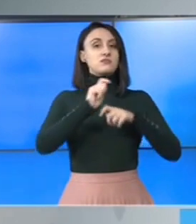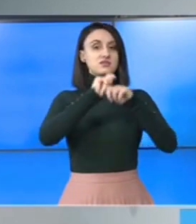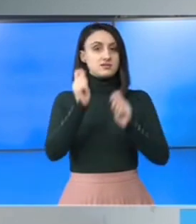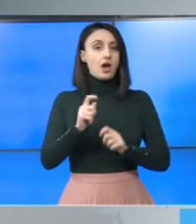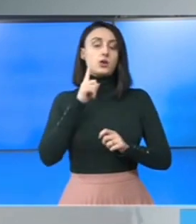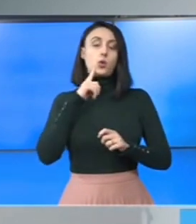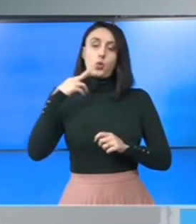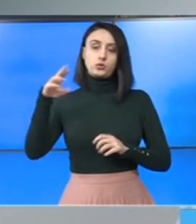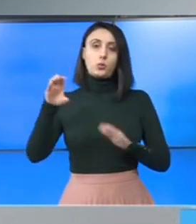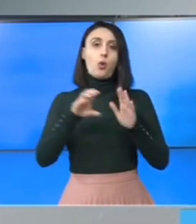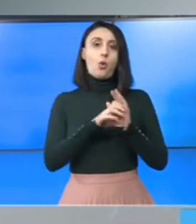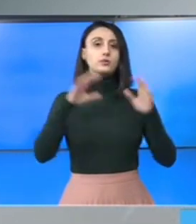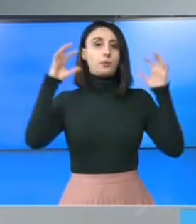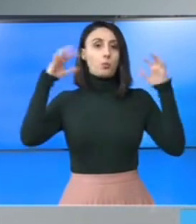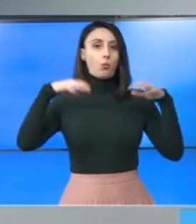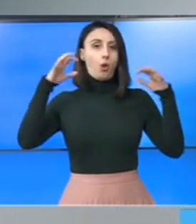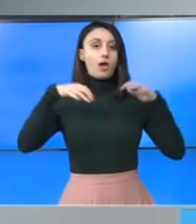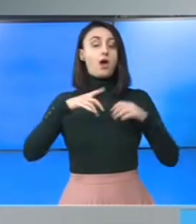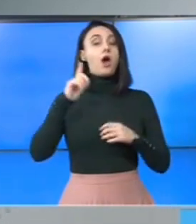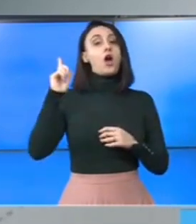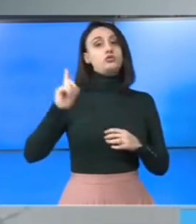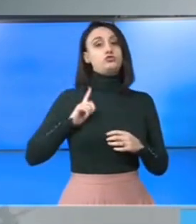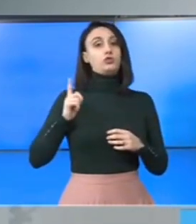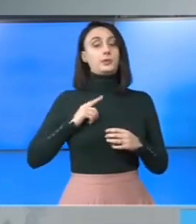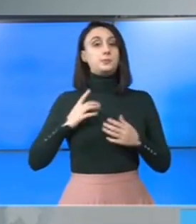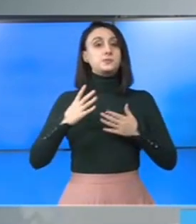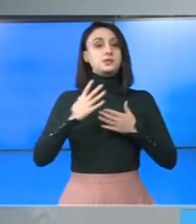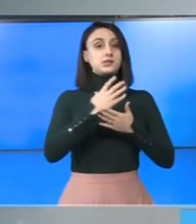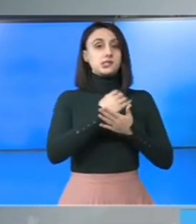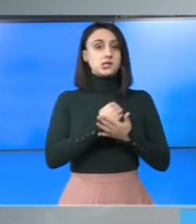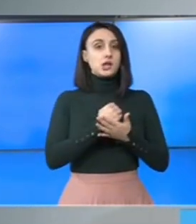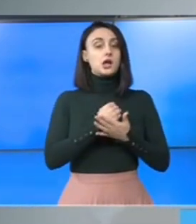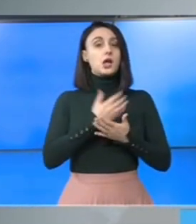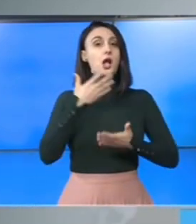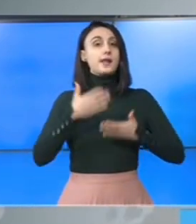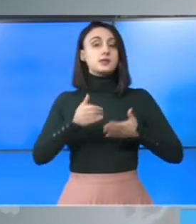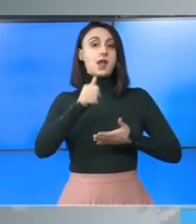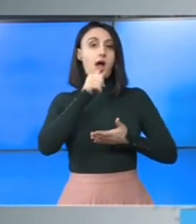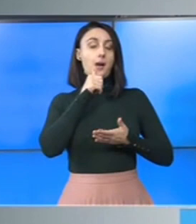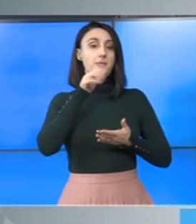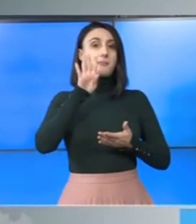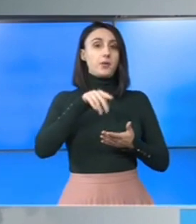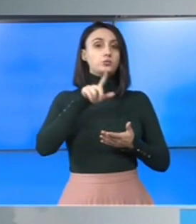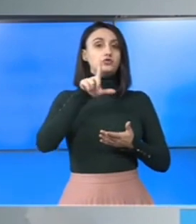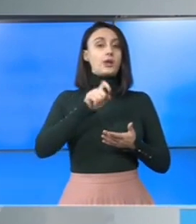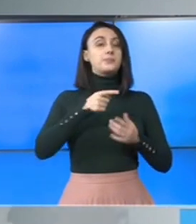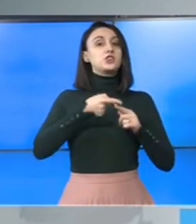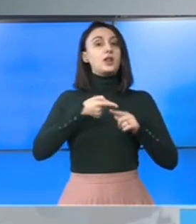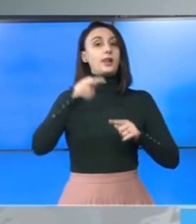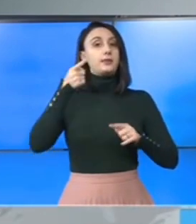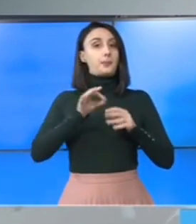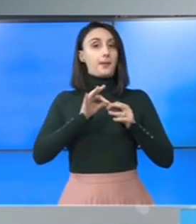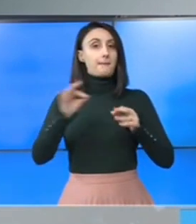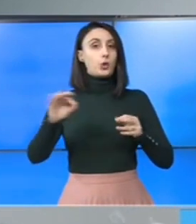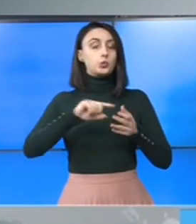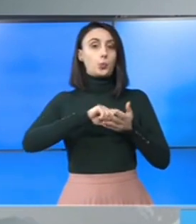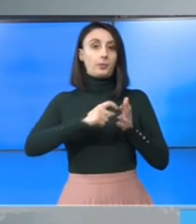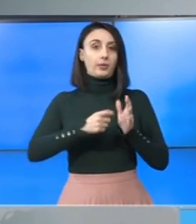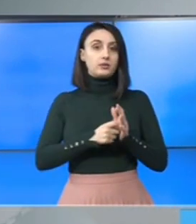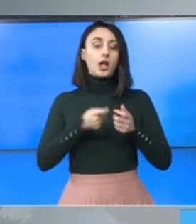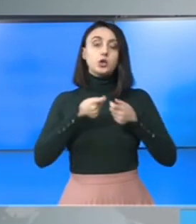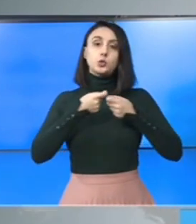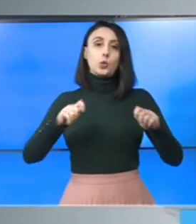continuare sub coduri de ploaie. Așteptăm să se acumuleze cantității de apă de 40-70 de litri pe metru pătrat. În toată zona